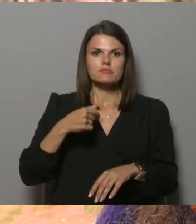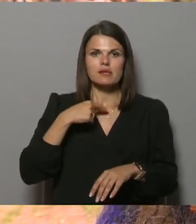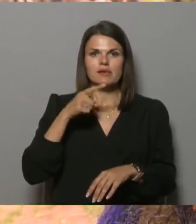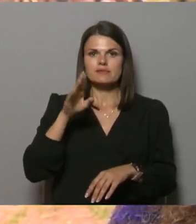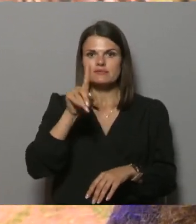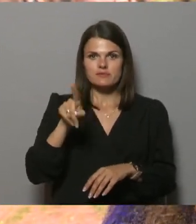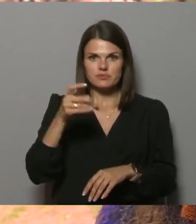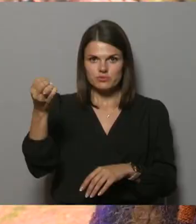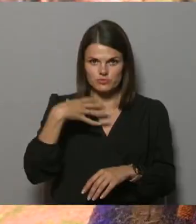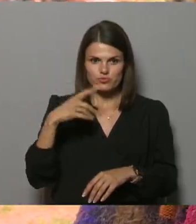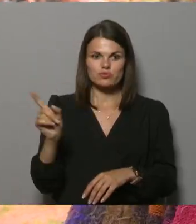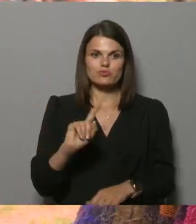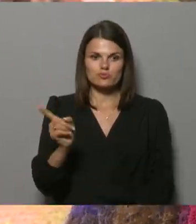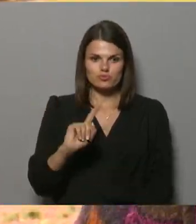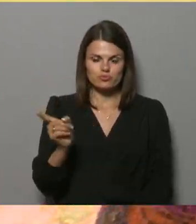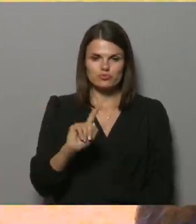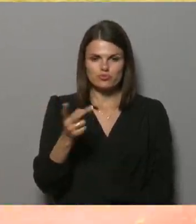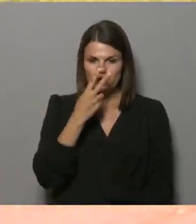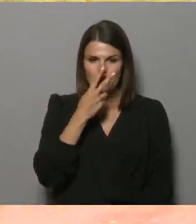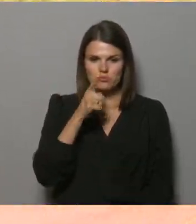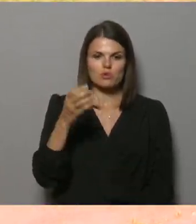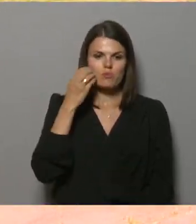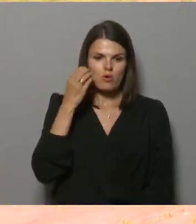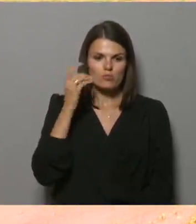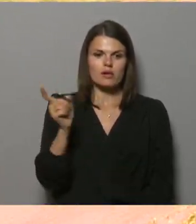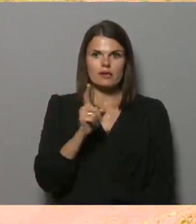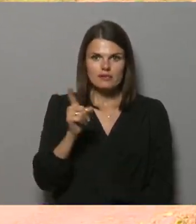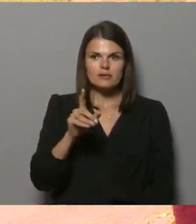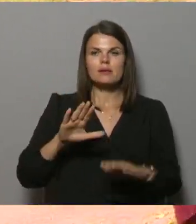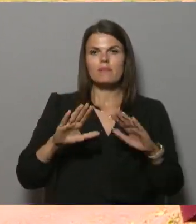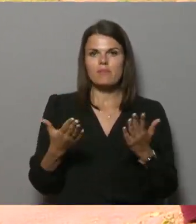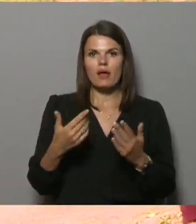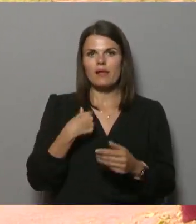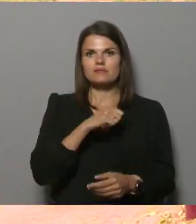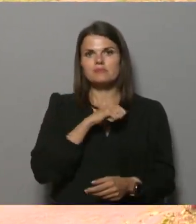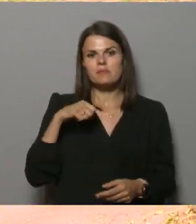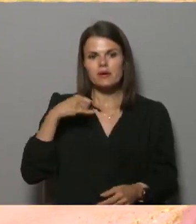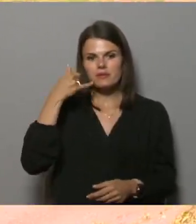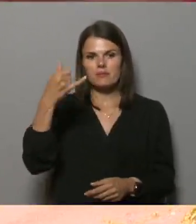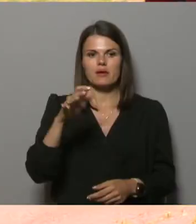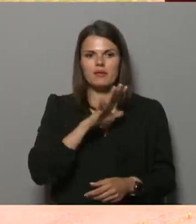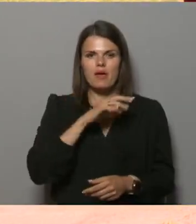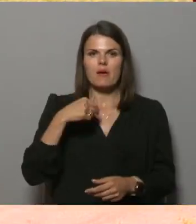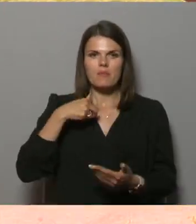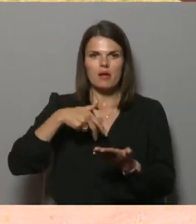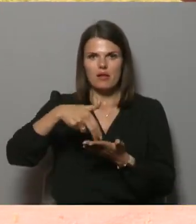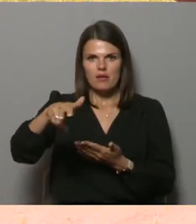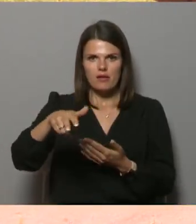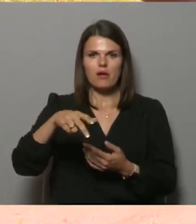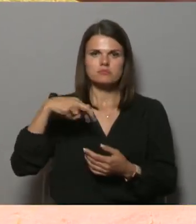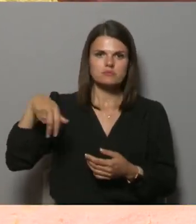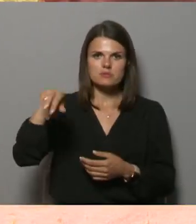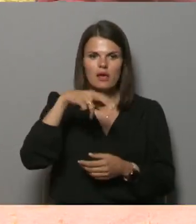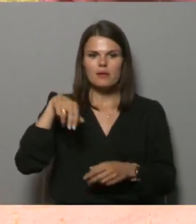izziņas atnāk uz telefonu. Bet es nevienam nevaru piezvanīt. Man ir jāstaigā deriņģī